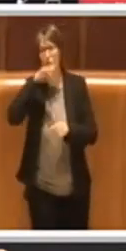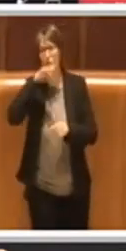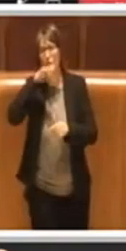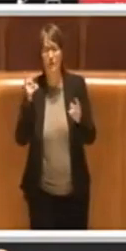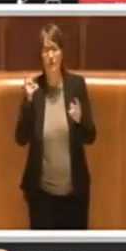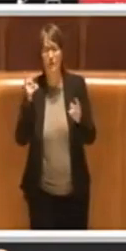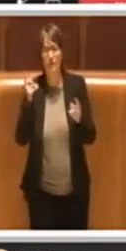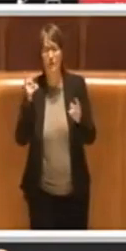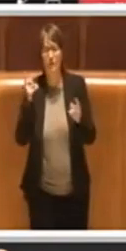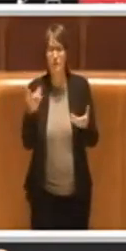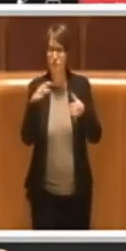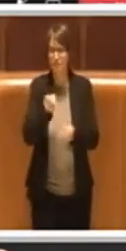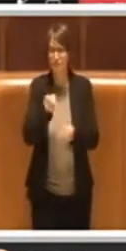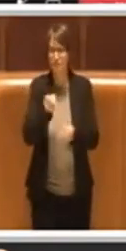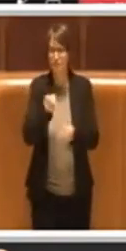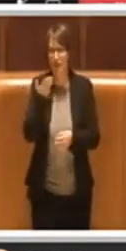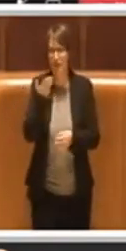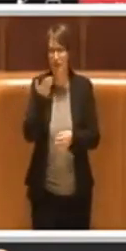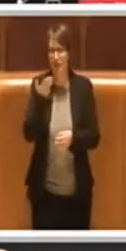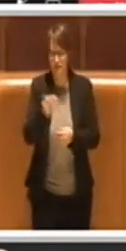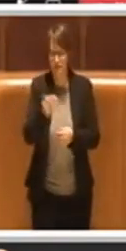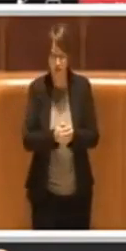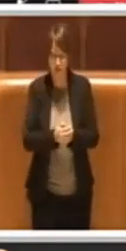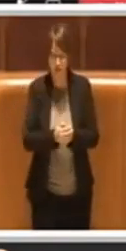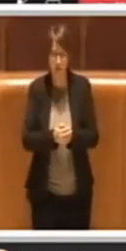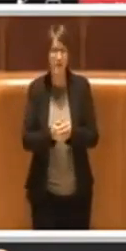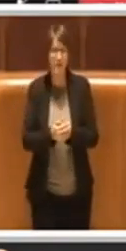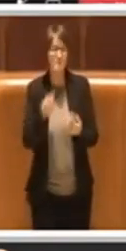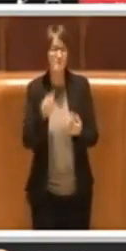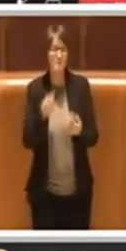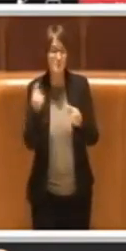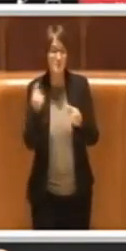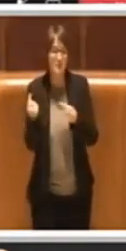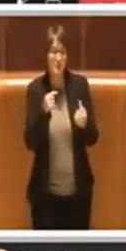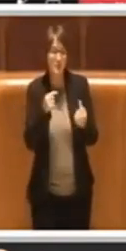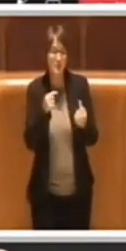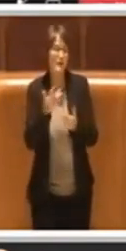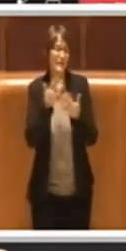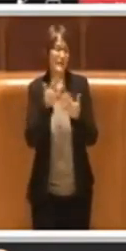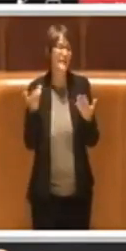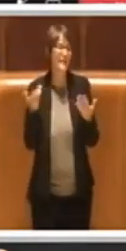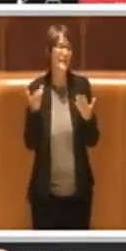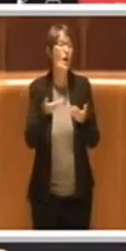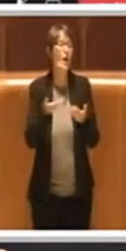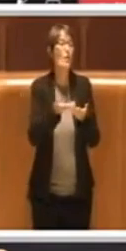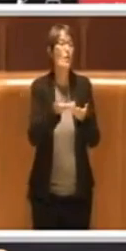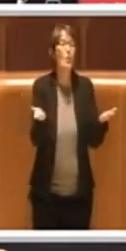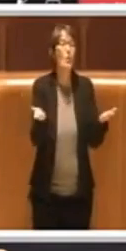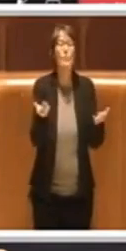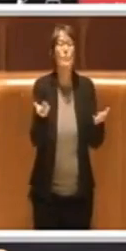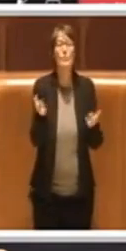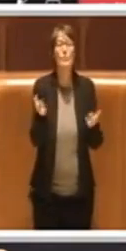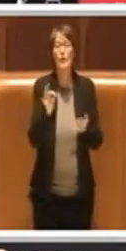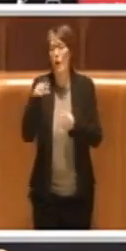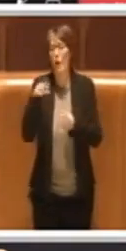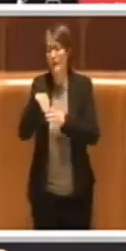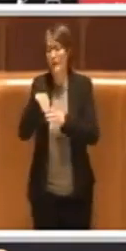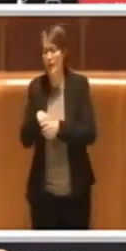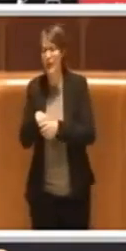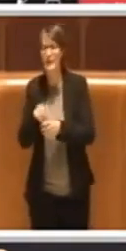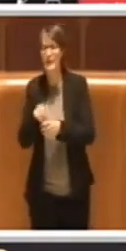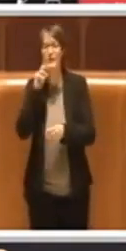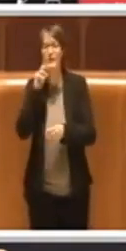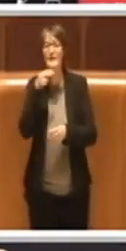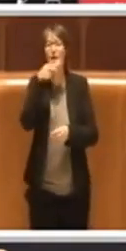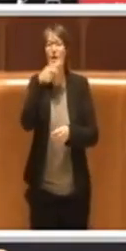sia a livello pubblico che interno nostro, sul Brancaccio e il Silvano Totti